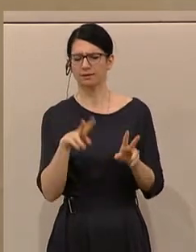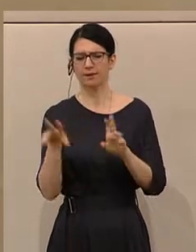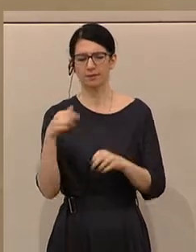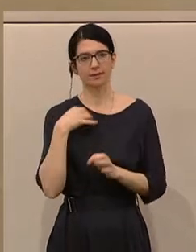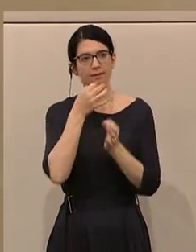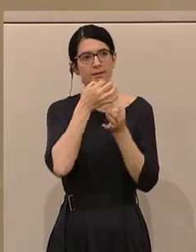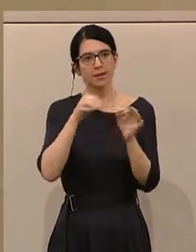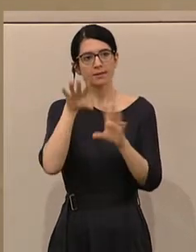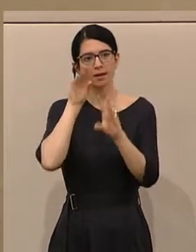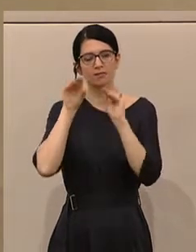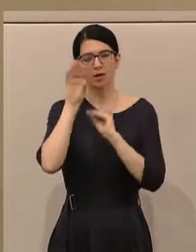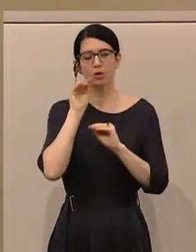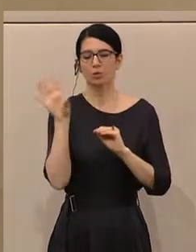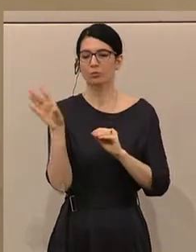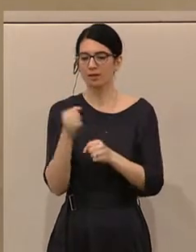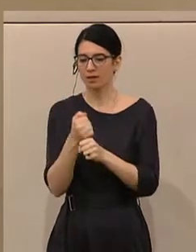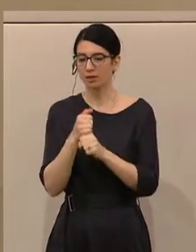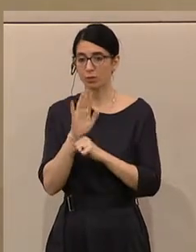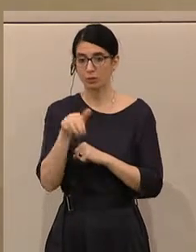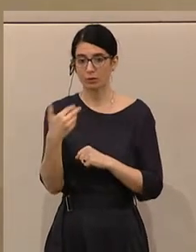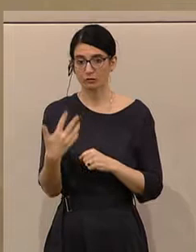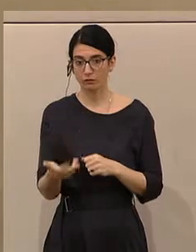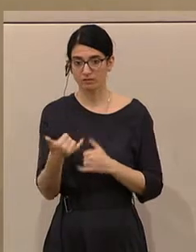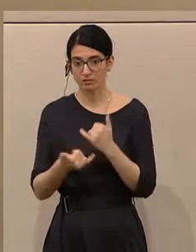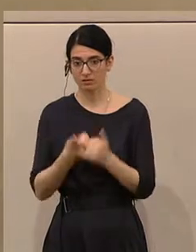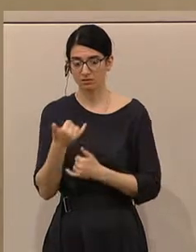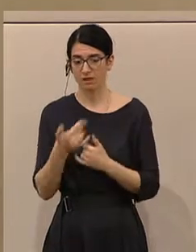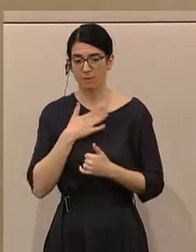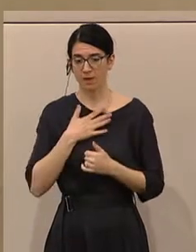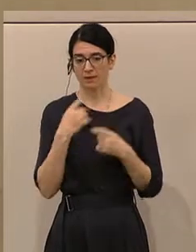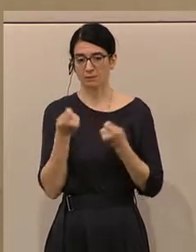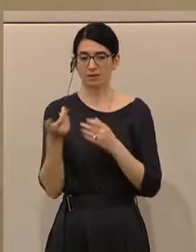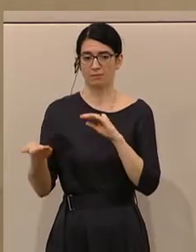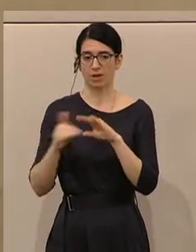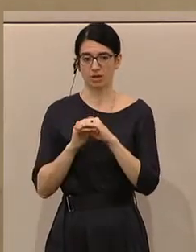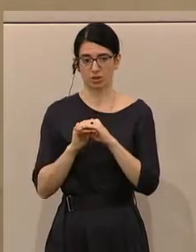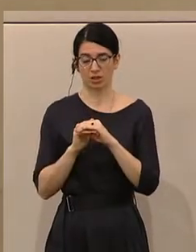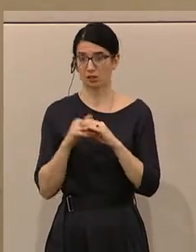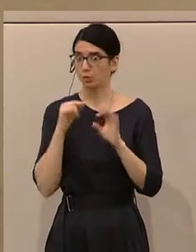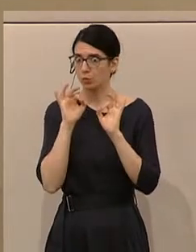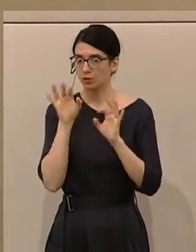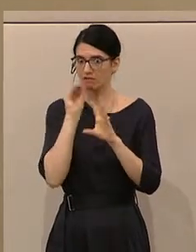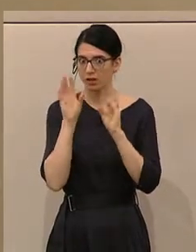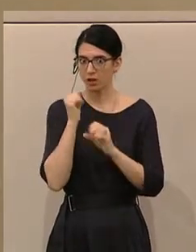Erfahrungen gemacht mit Mitarbeitern, die ich über 50-jährig in meinen Betrieb eingestellt habe.